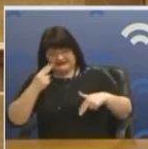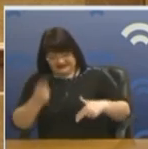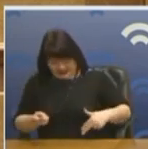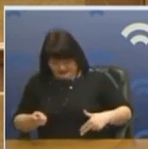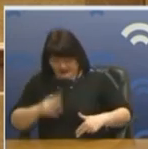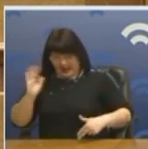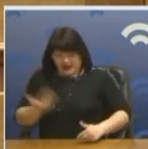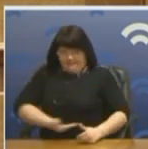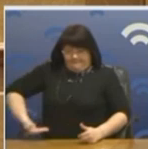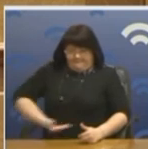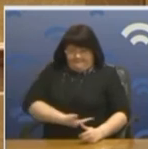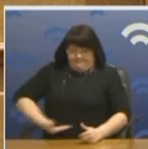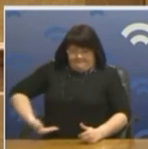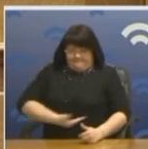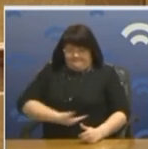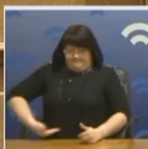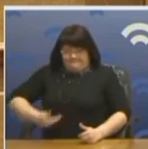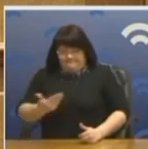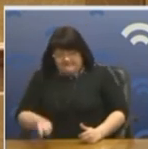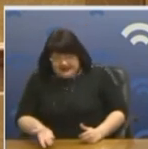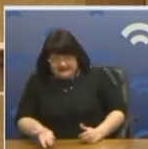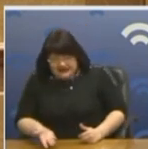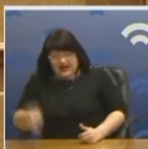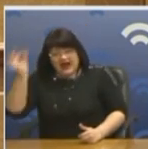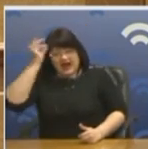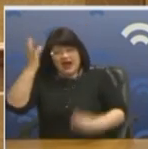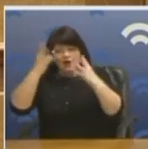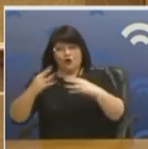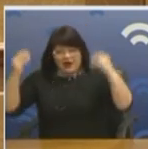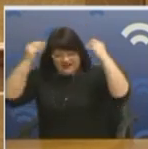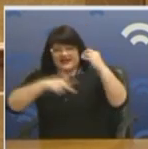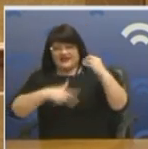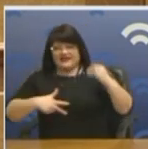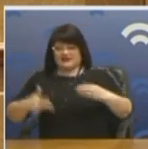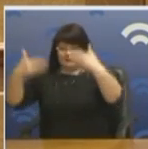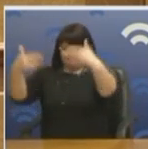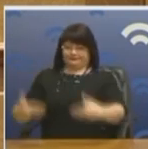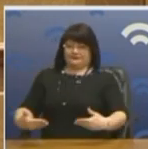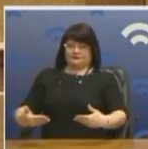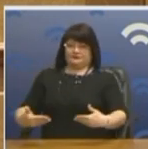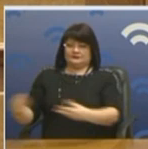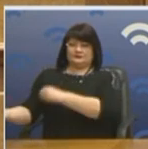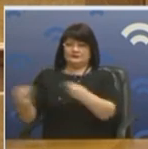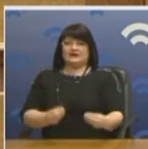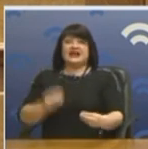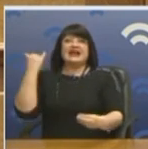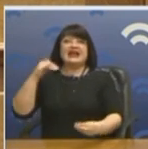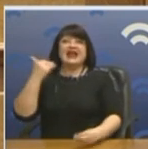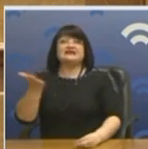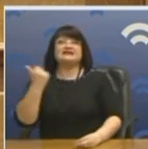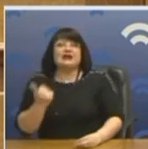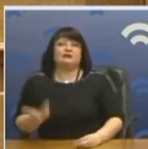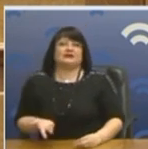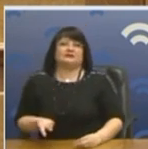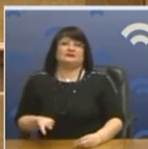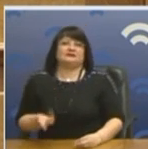πίνα, πολύ φοβούμε και αν κλείσουν ερμητικά οι Γάλλοι, Ολλανδοί, Ιδαννοί, τα σύνορά τους δεν θα έχουμε κρέας σας είπα. Για να μην σας πω για το σιτάρι.